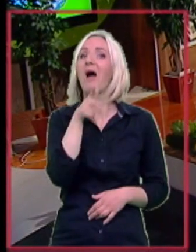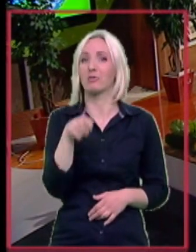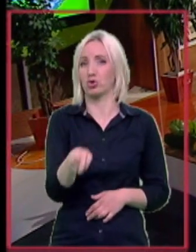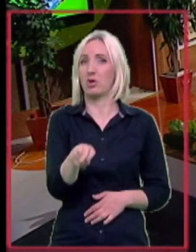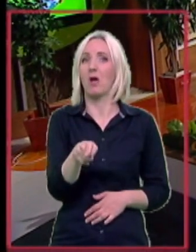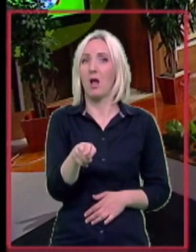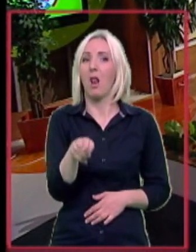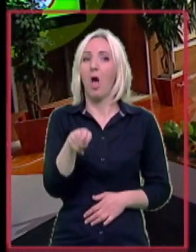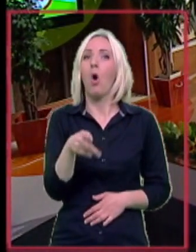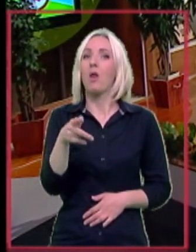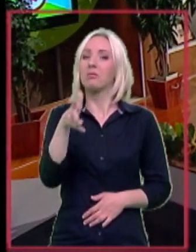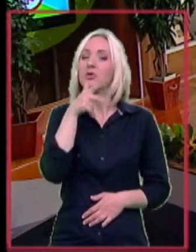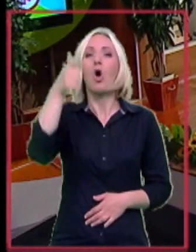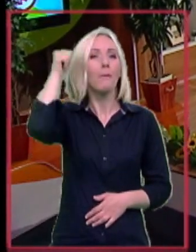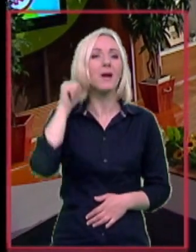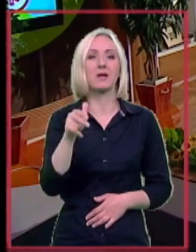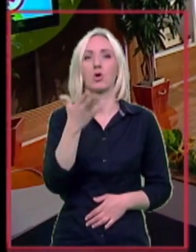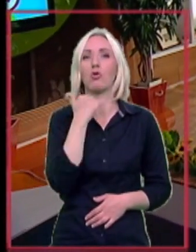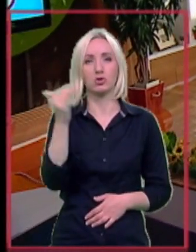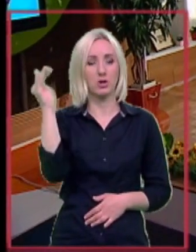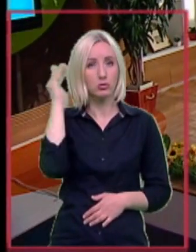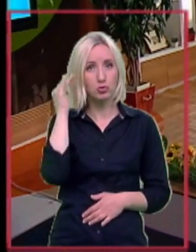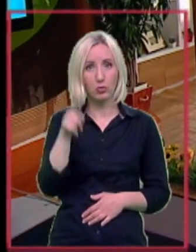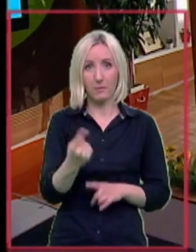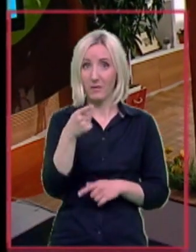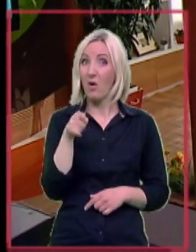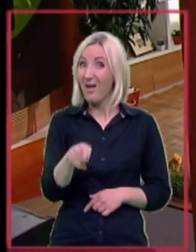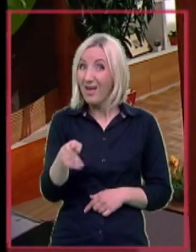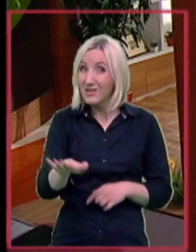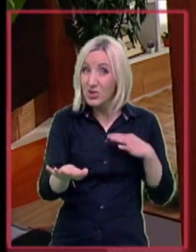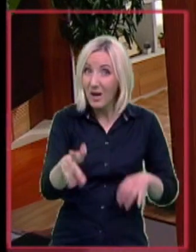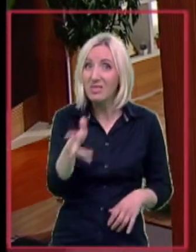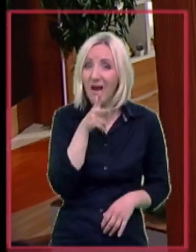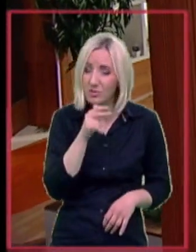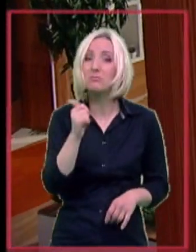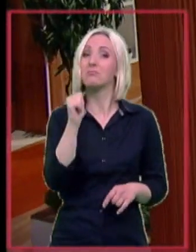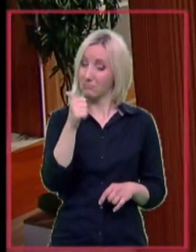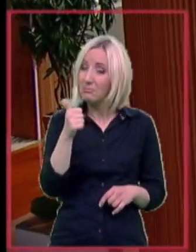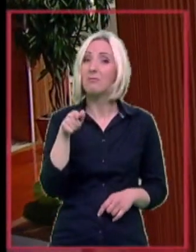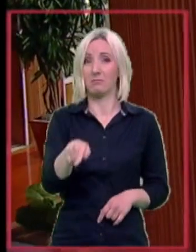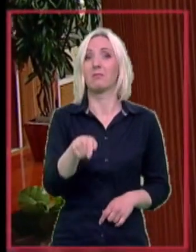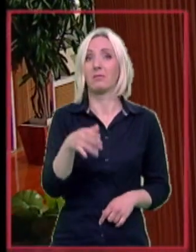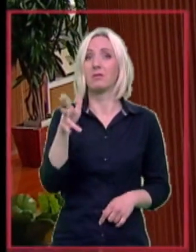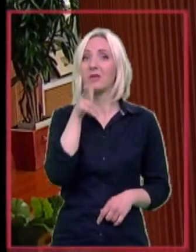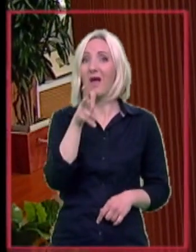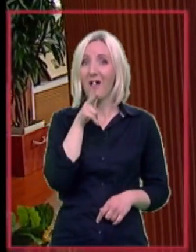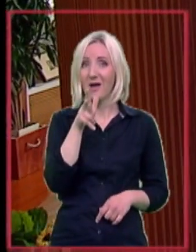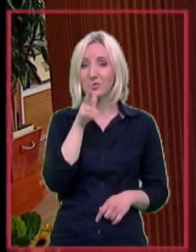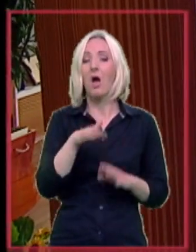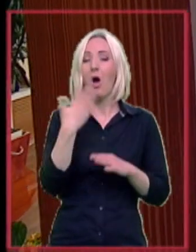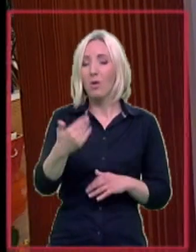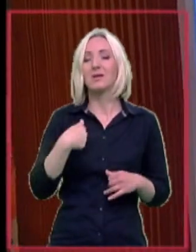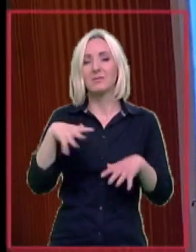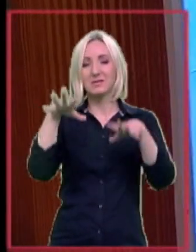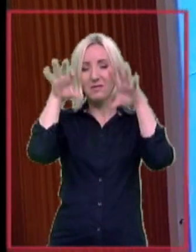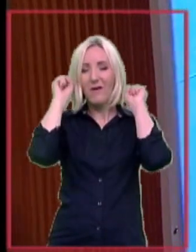hoće u stvari da čuje. Tek onda shvatite koliko... A ona je tražila da... Ona je tražila, da, što kaže Jelena. Tek onda sam